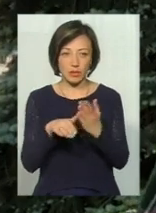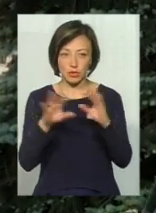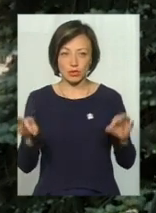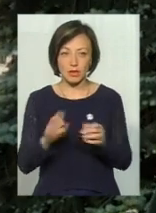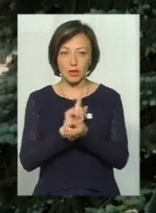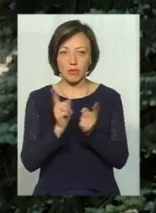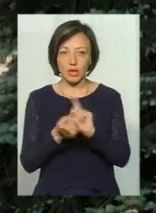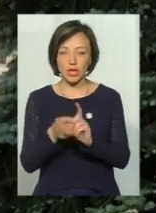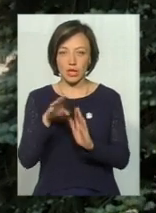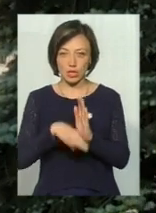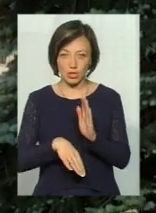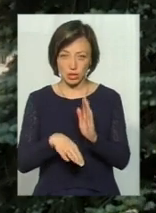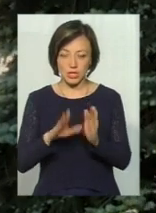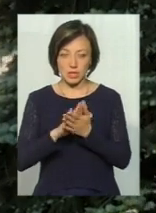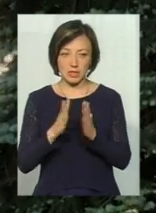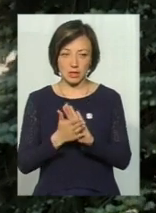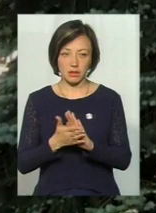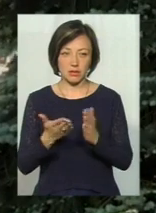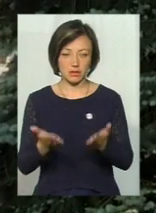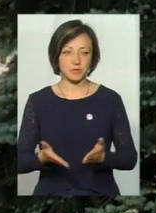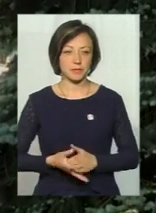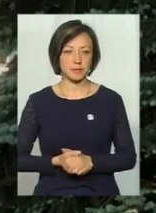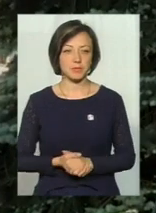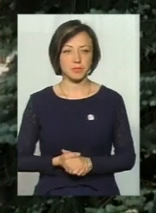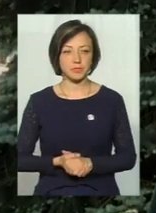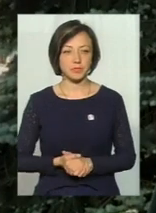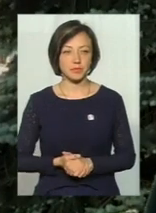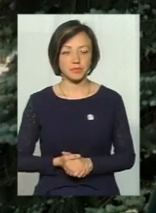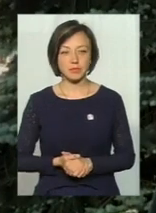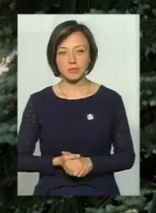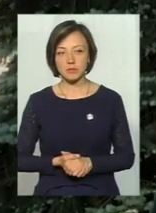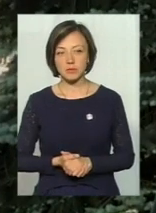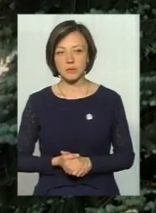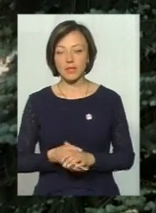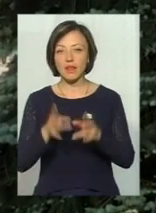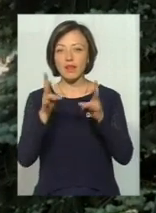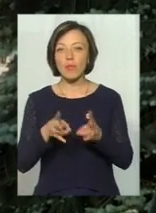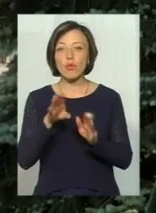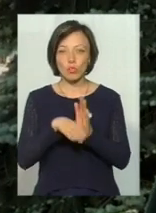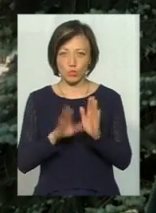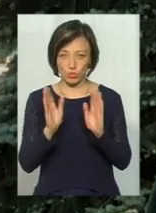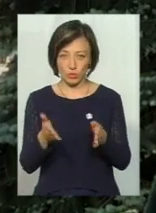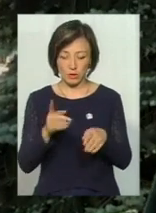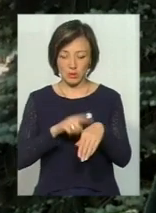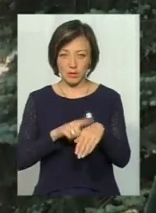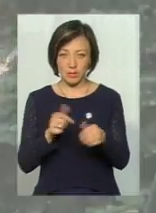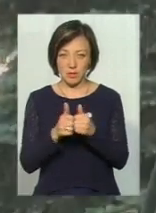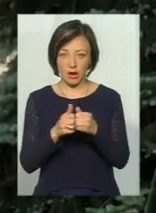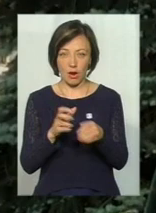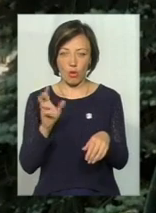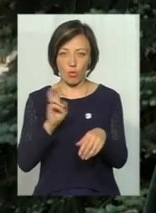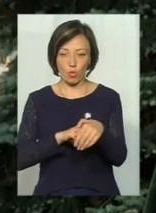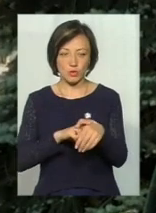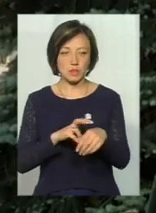Тому навпаки це ще гірше травмує ту ділянку, яка є біля самого укусу.